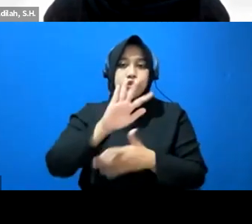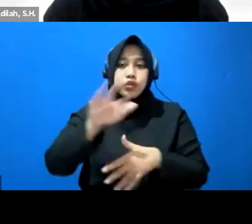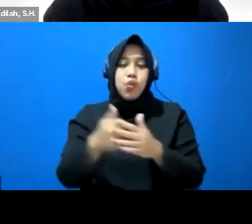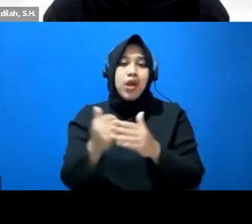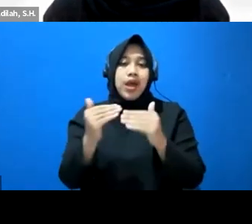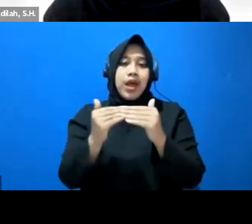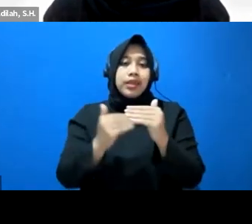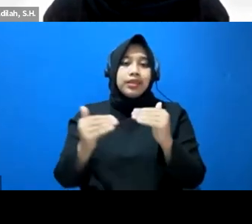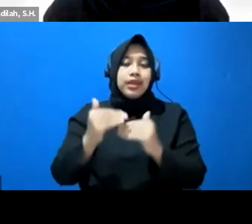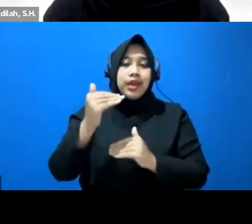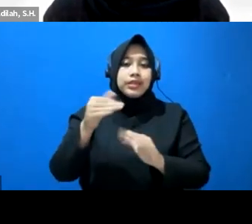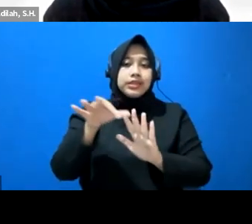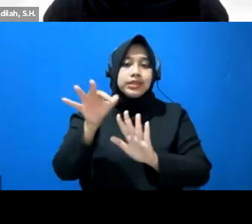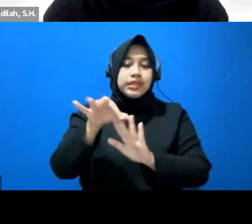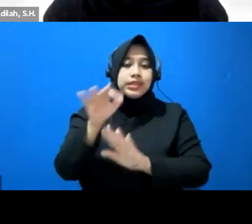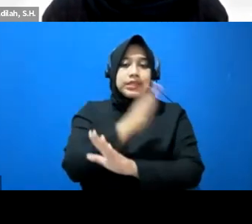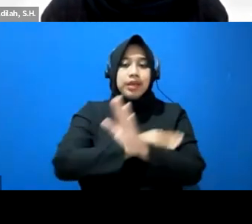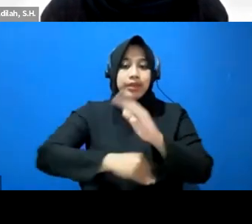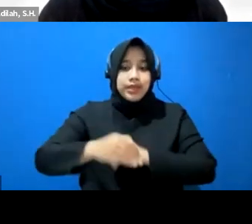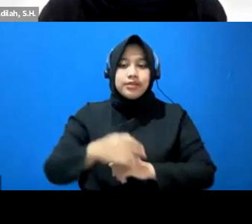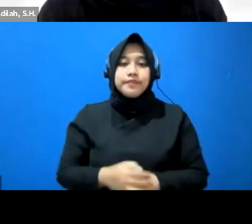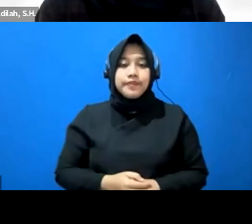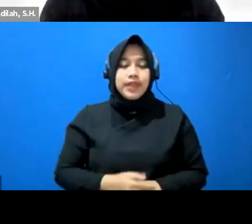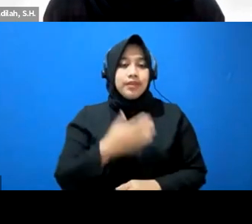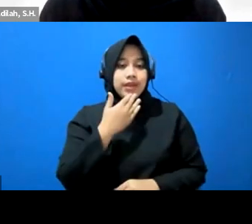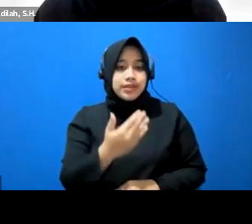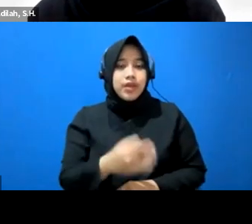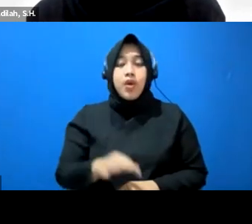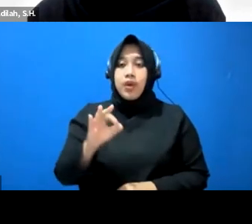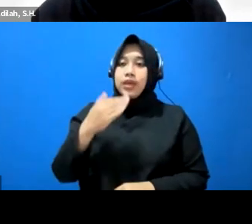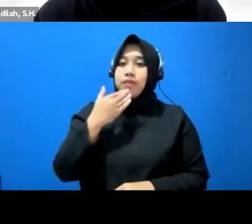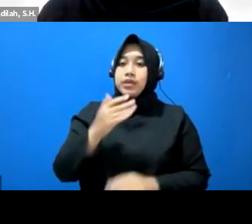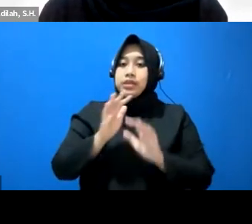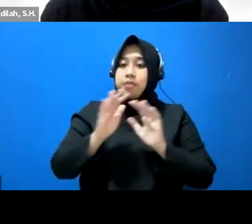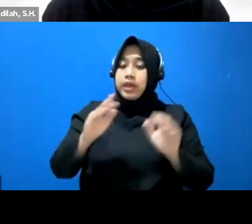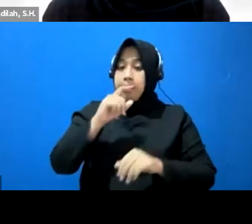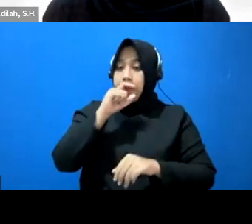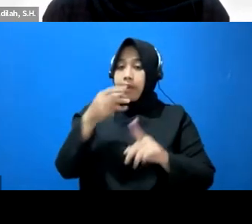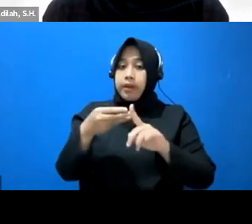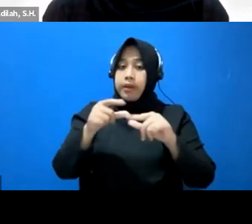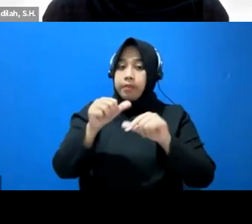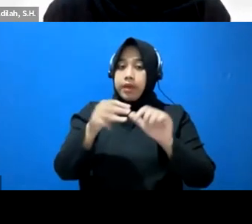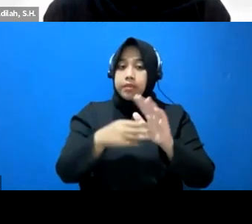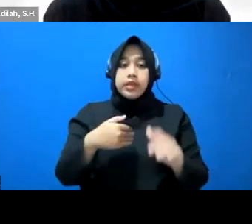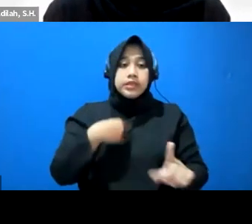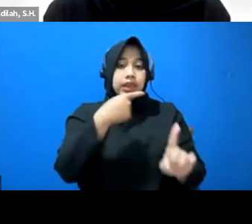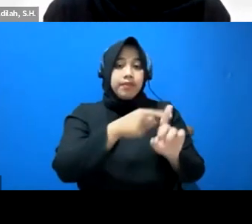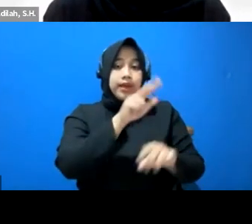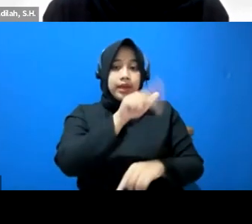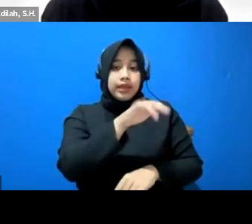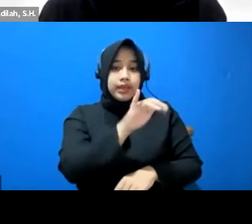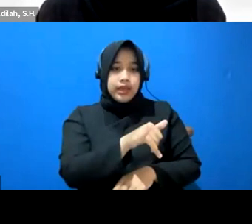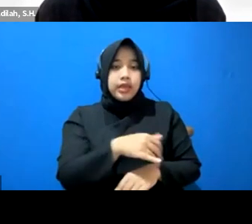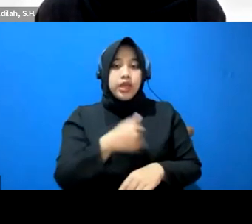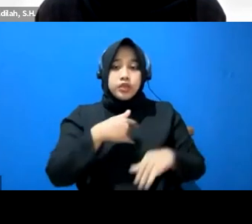disabilitas terima kasih mbak baik terima kasih banyak saya tambahin saya tadi